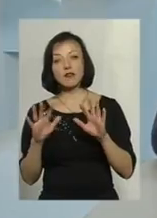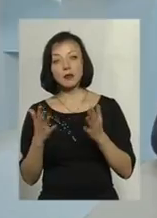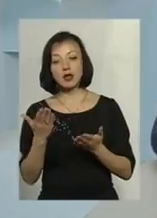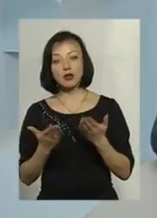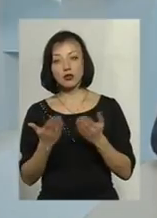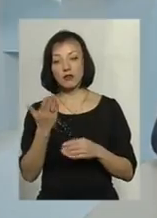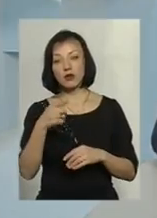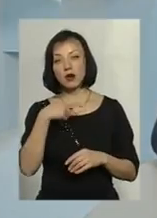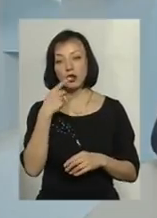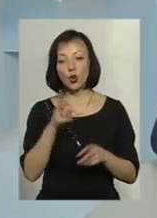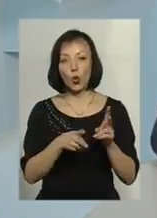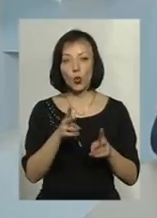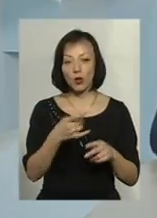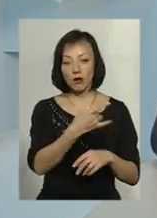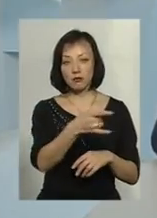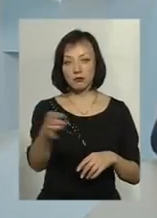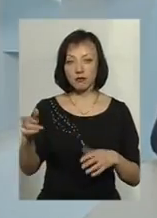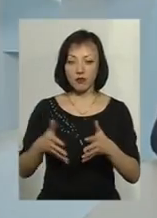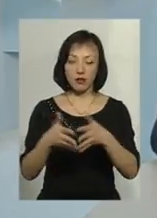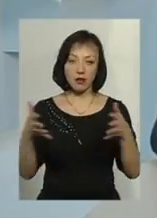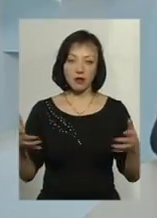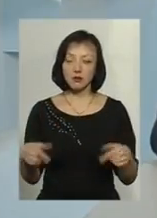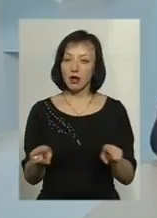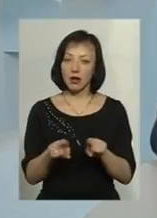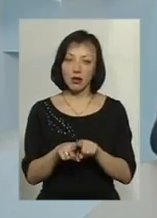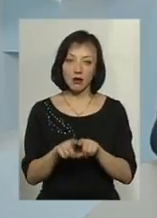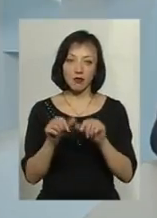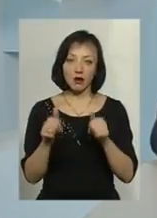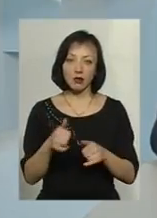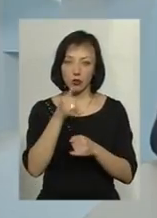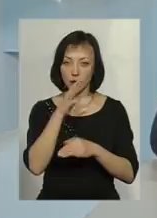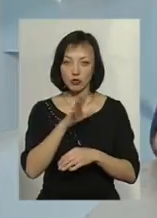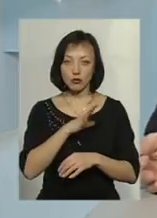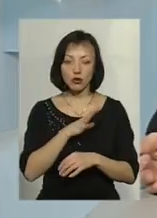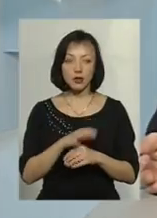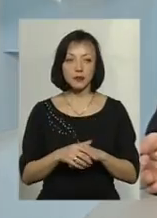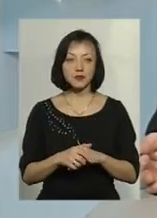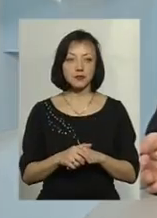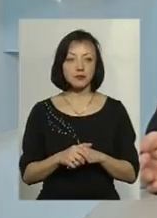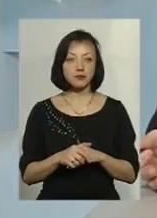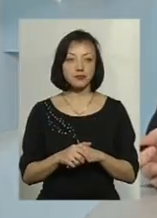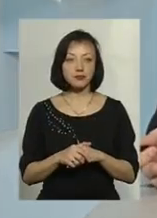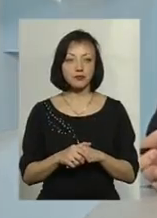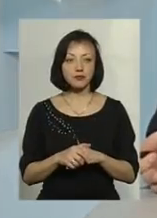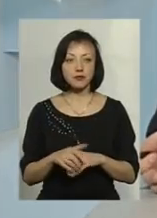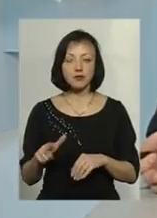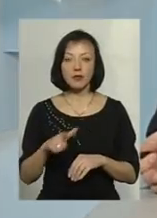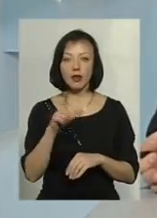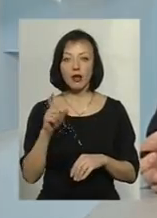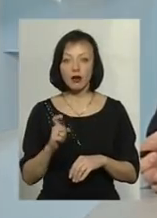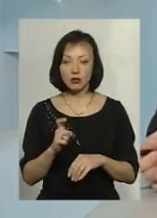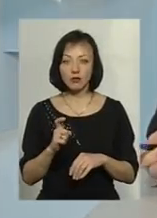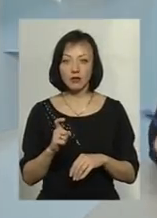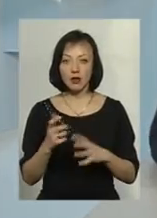як ви кажете, кухня-студія, такий варіант не може бути, тому що газові прилади